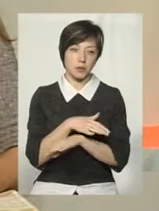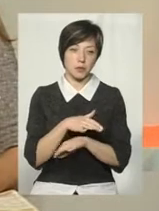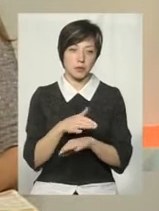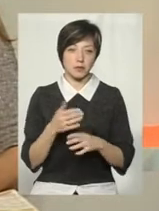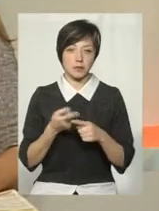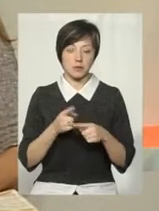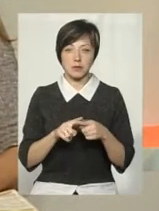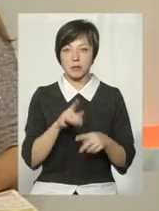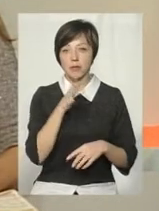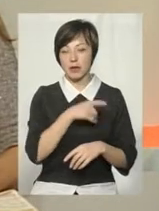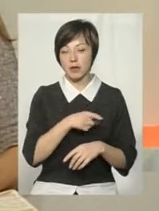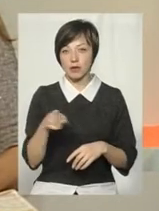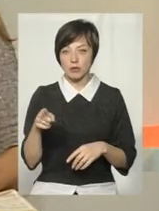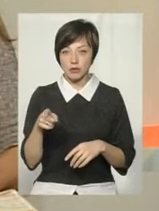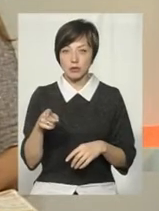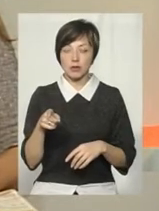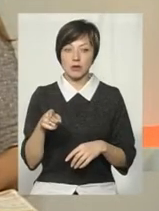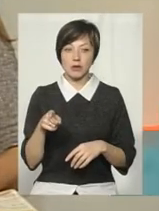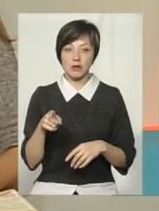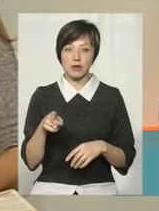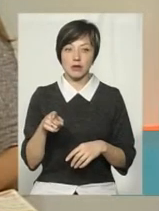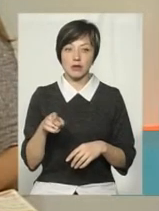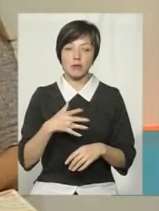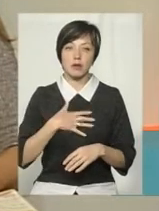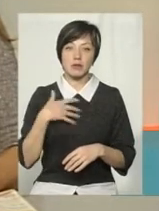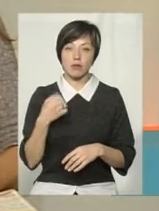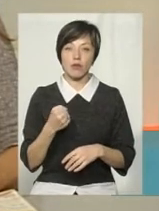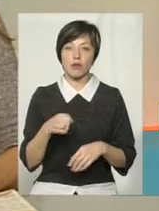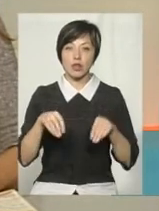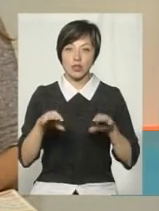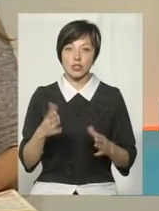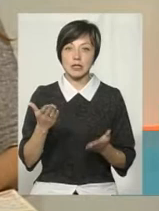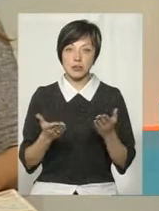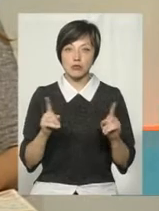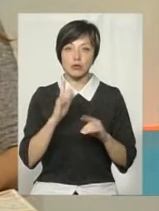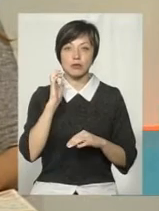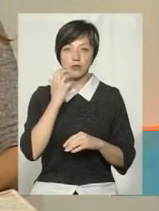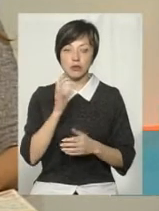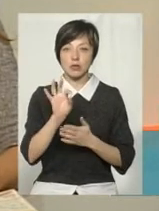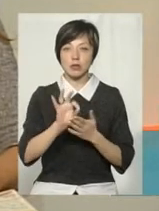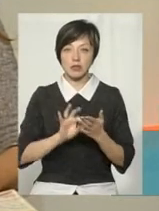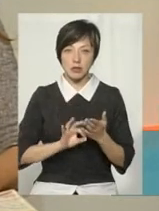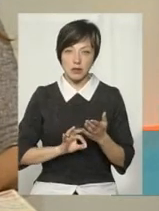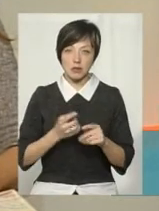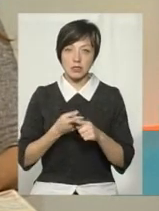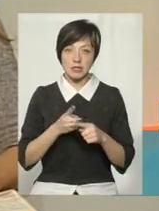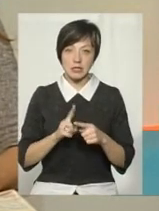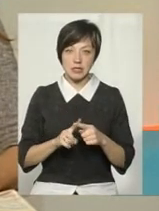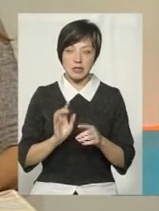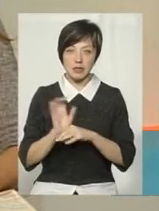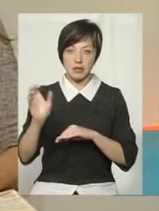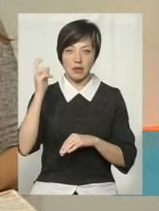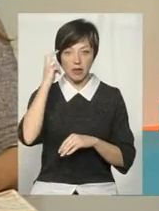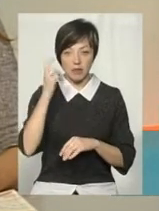певного періоду часу прийнято таке принципове рішення. Якщо дійсно щось серйозне, то це тільки на